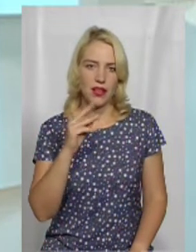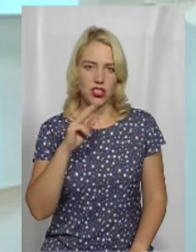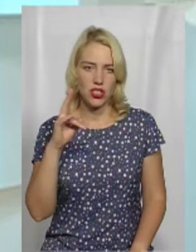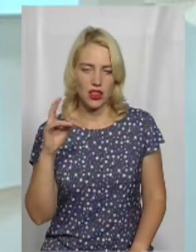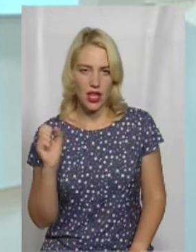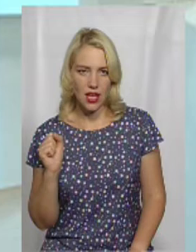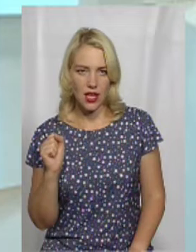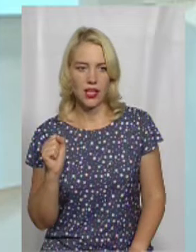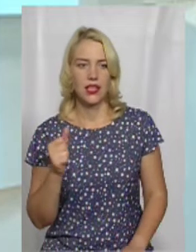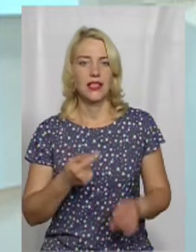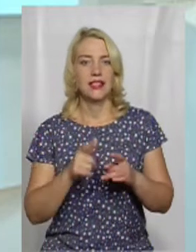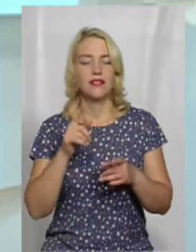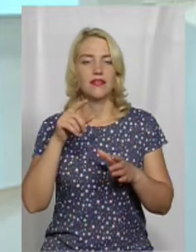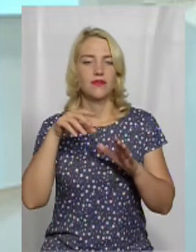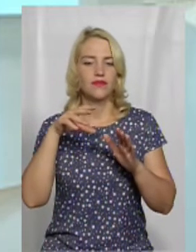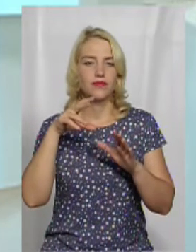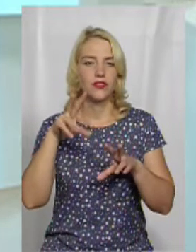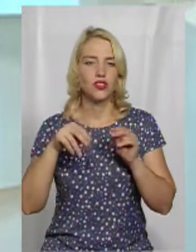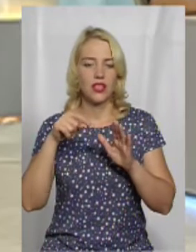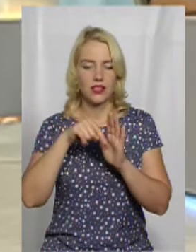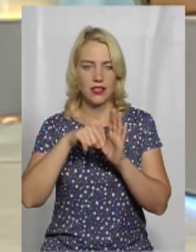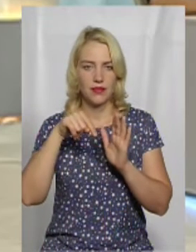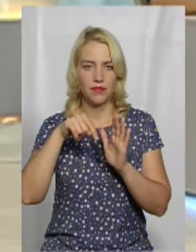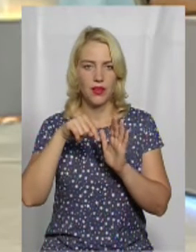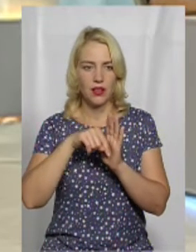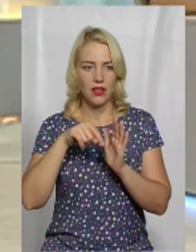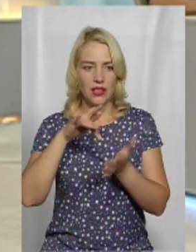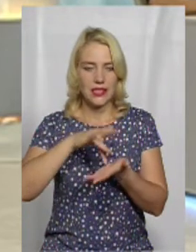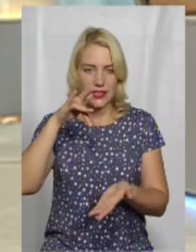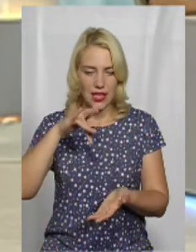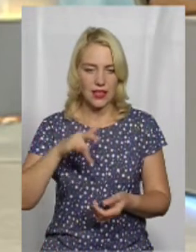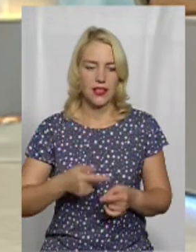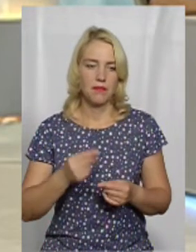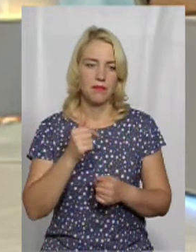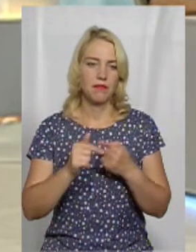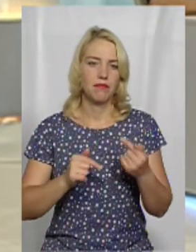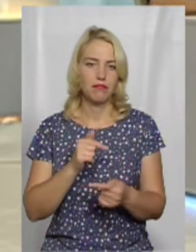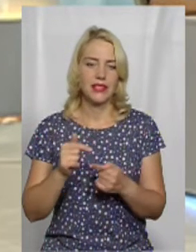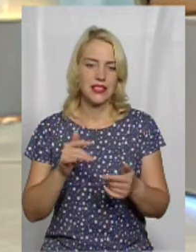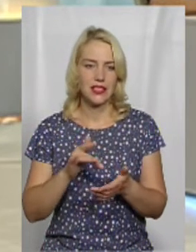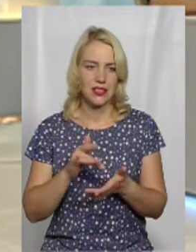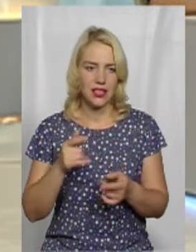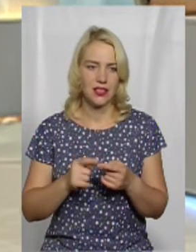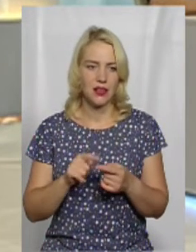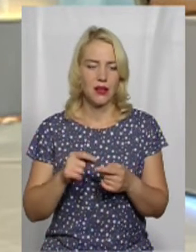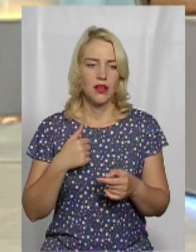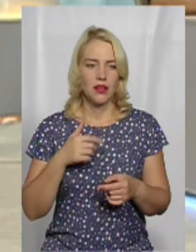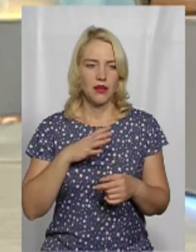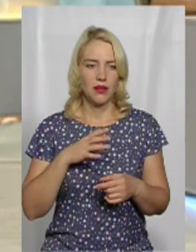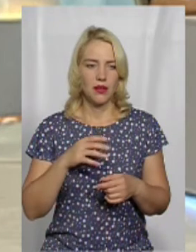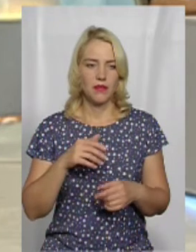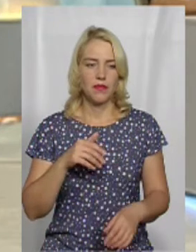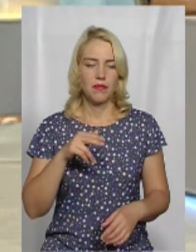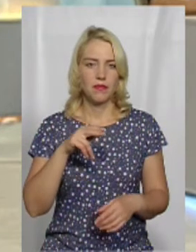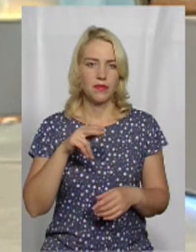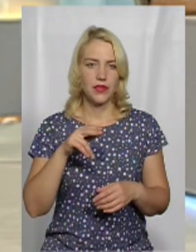так, де ми там ще були. Це поки центр? Так-на-так, центр. А, ну і біля бізнес-центру «Парус» нас можна було теж засікти, ми там з весіллями боролись за місце біля